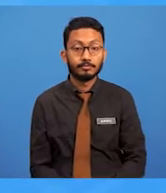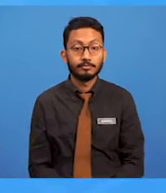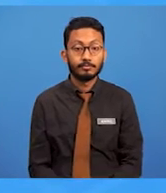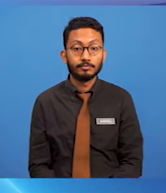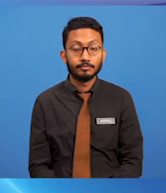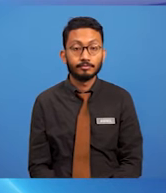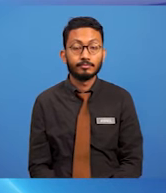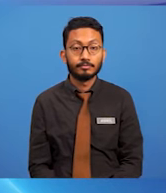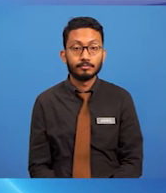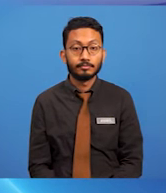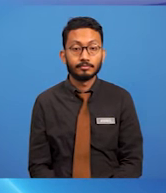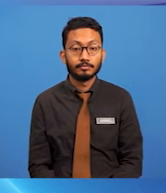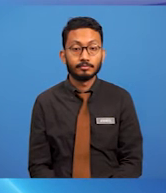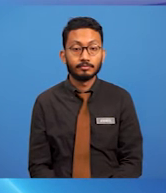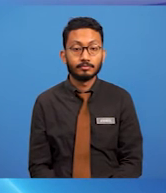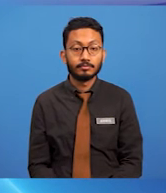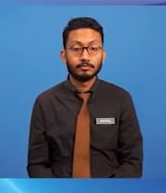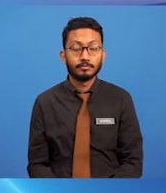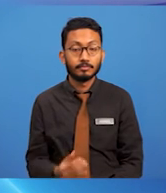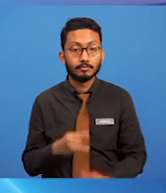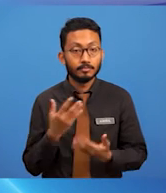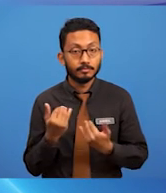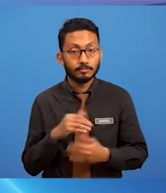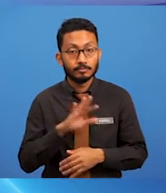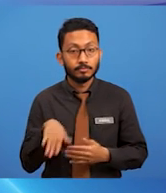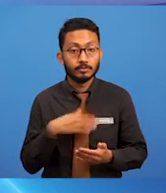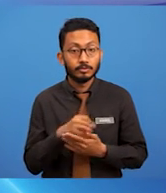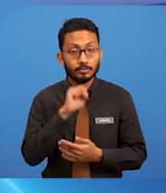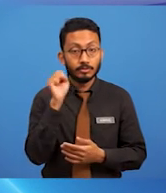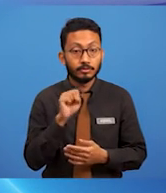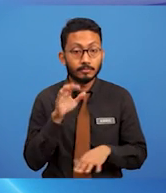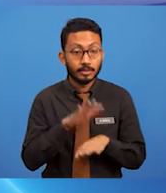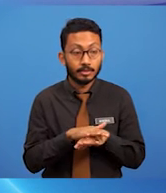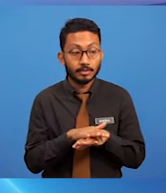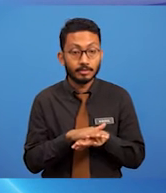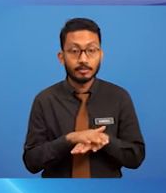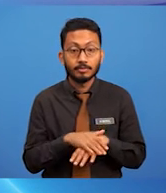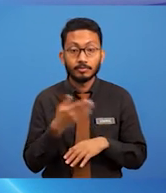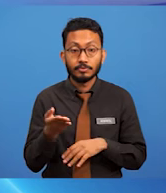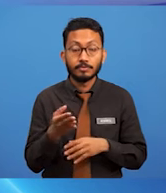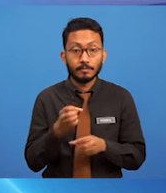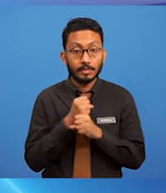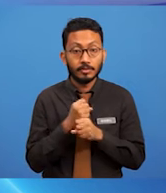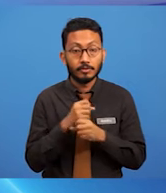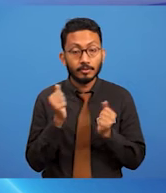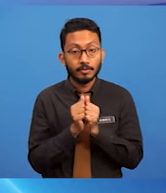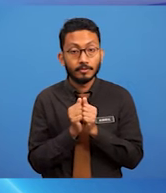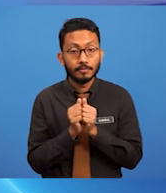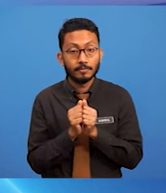Saya harap semua soalan di atas anda dapat jawab dengan betul.